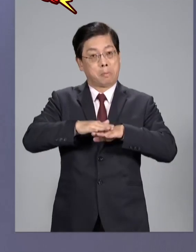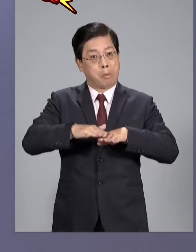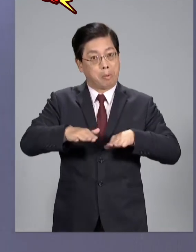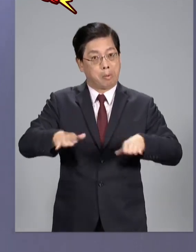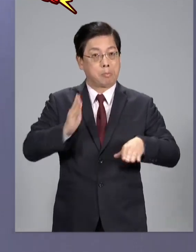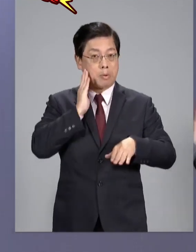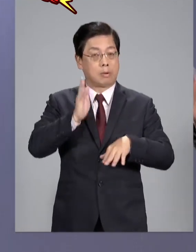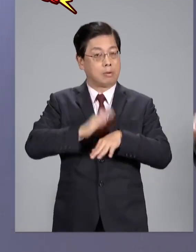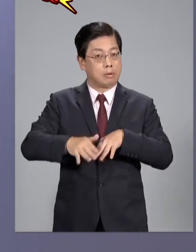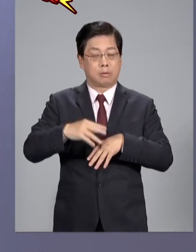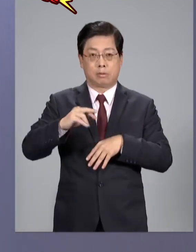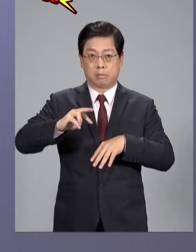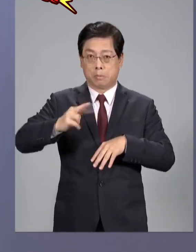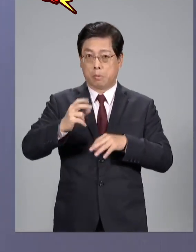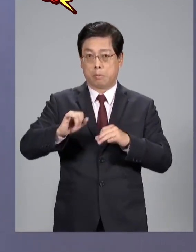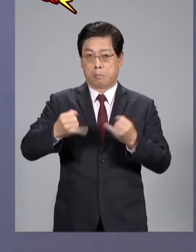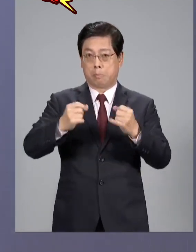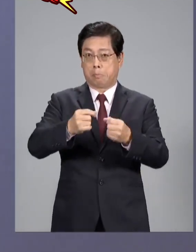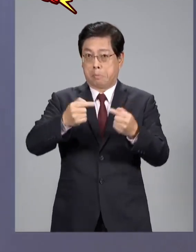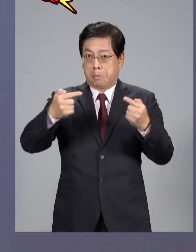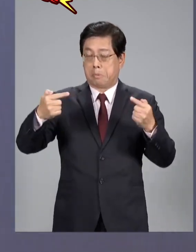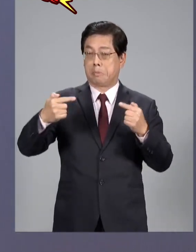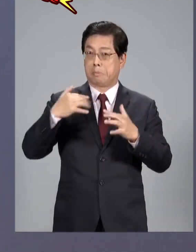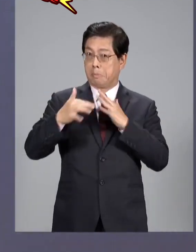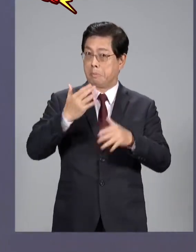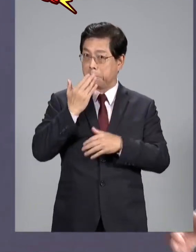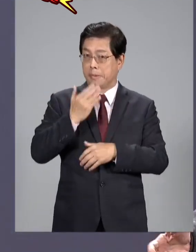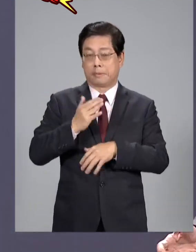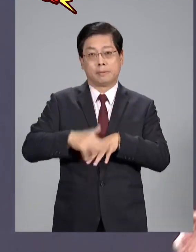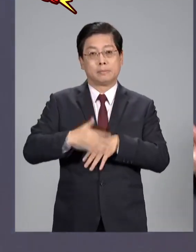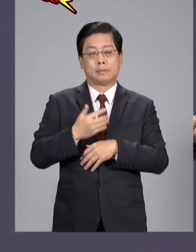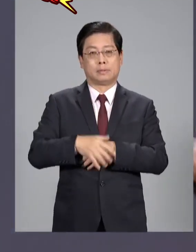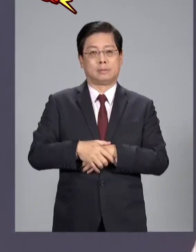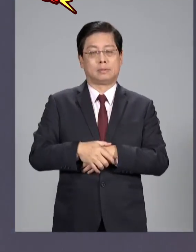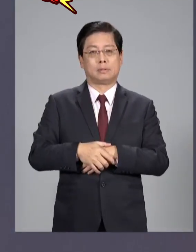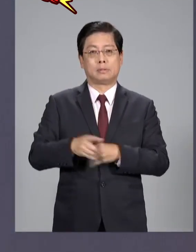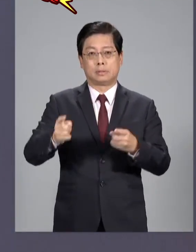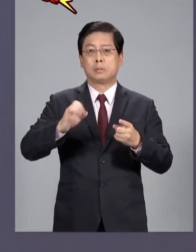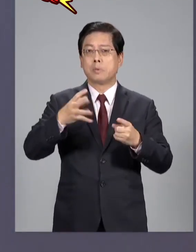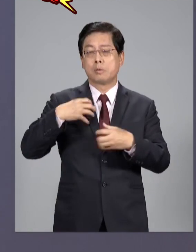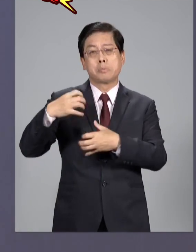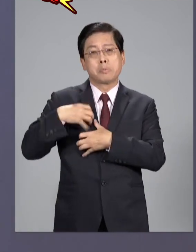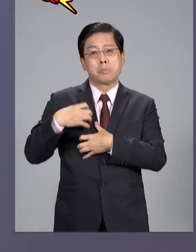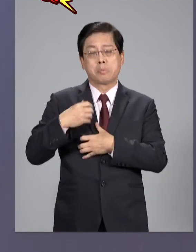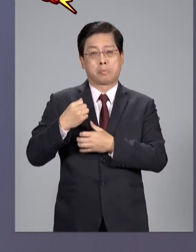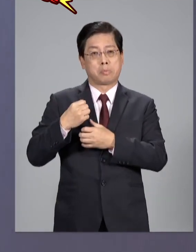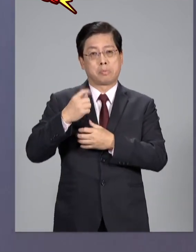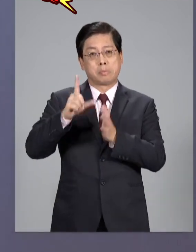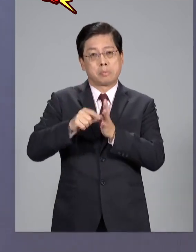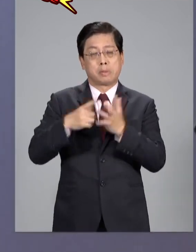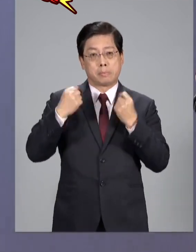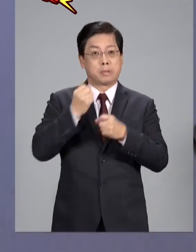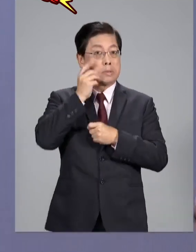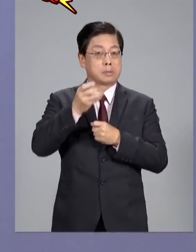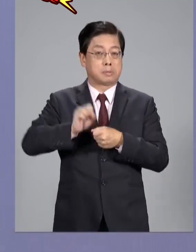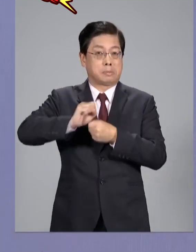和緩嗎會更和平嗎還是會更緊張更有戰爭的可能沒有你為什麼兵役要從四個月延長到一年呢